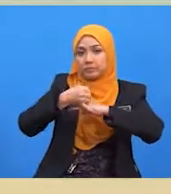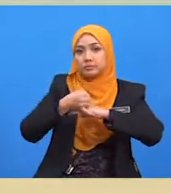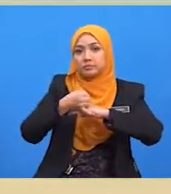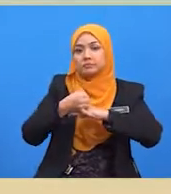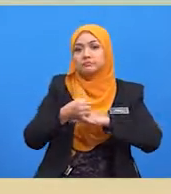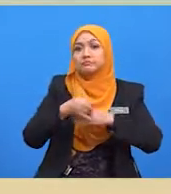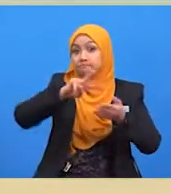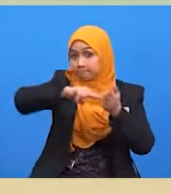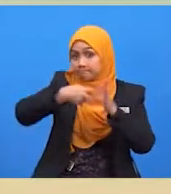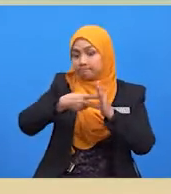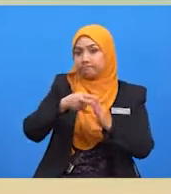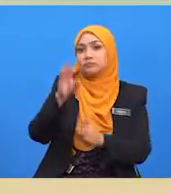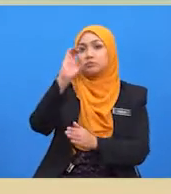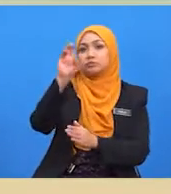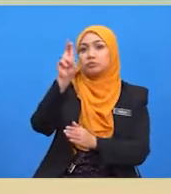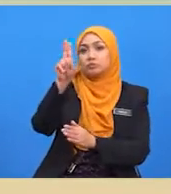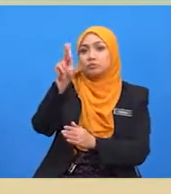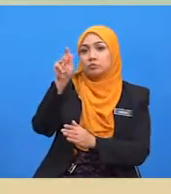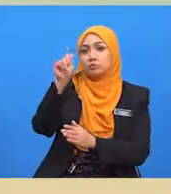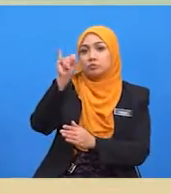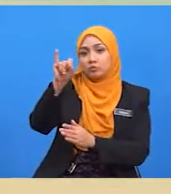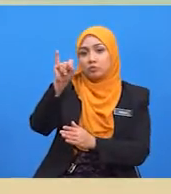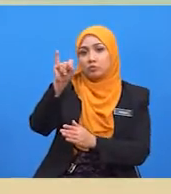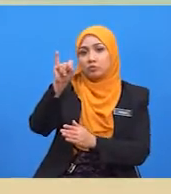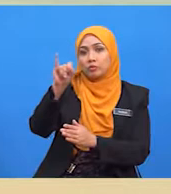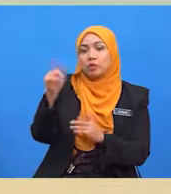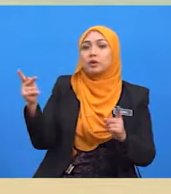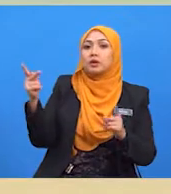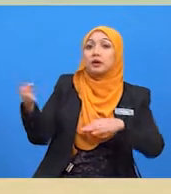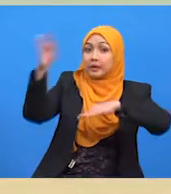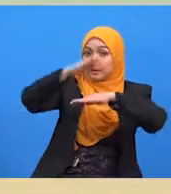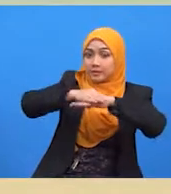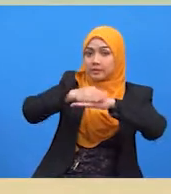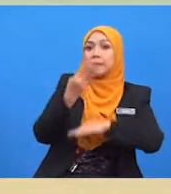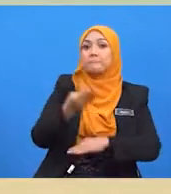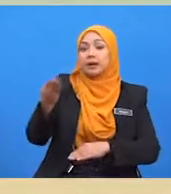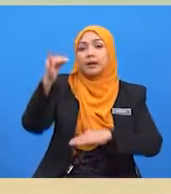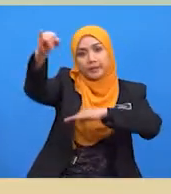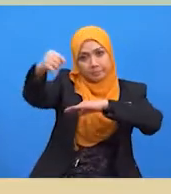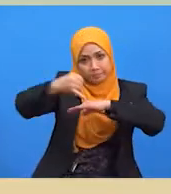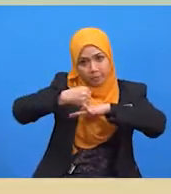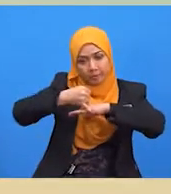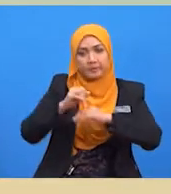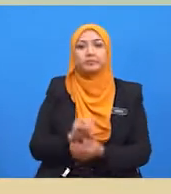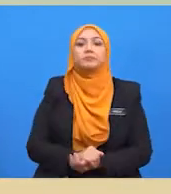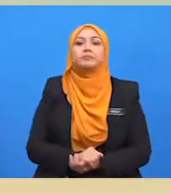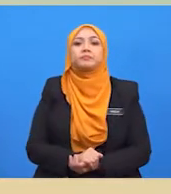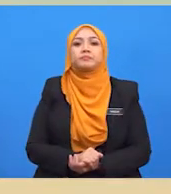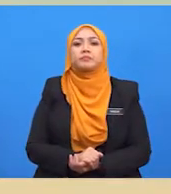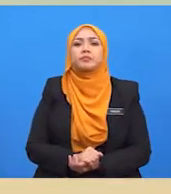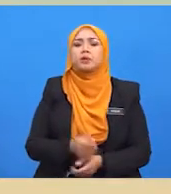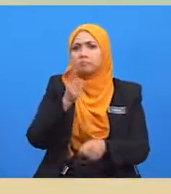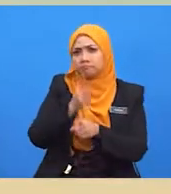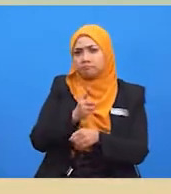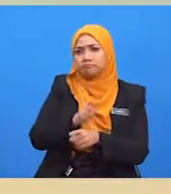barang import. Pelajar sekalian, sebenarnya tarif digunakan oleh negara untuk